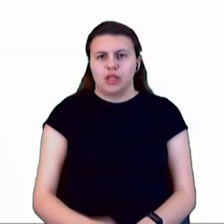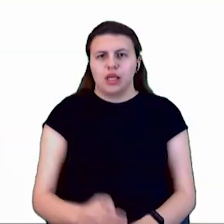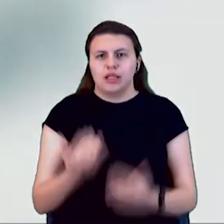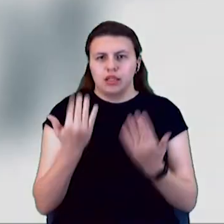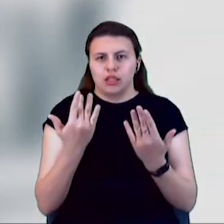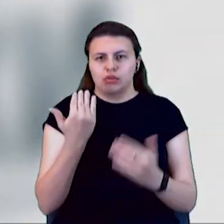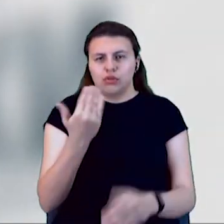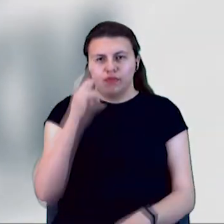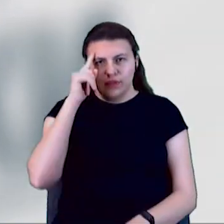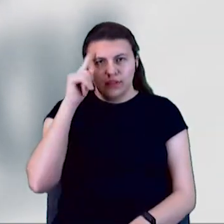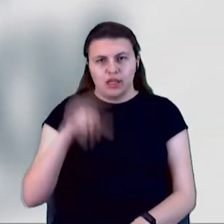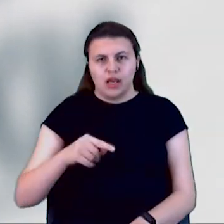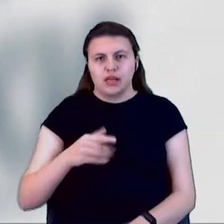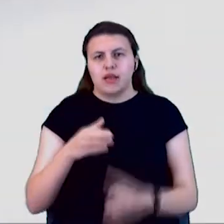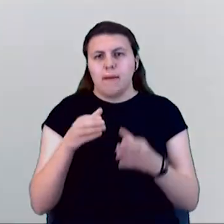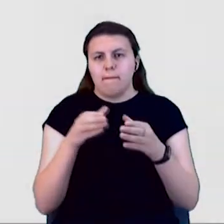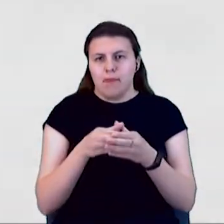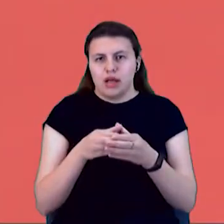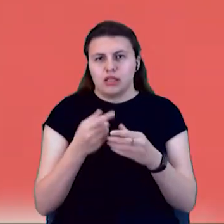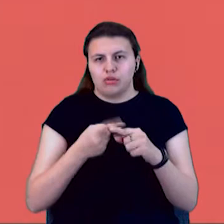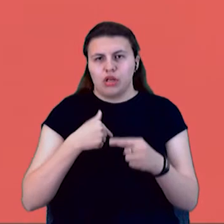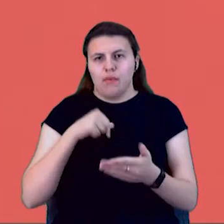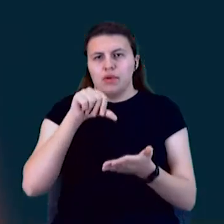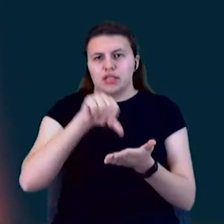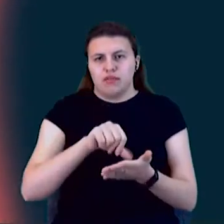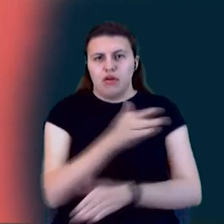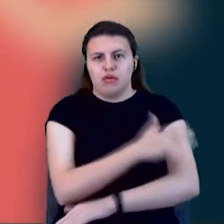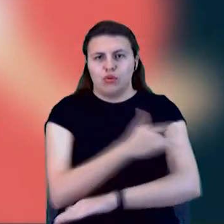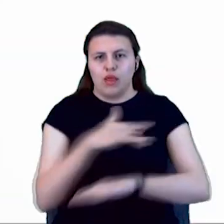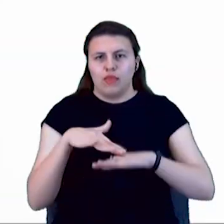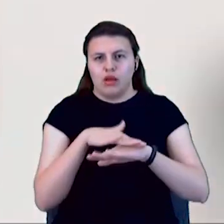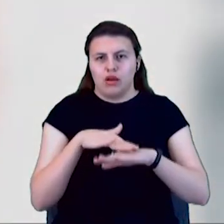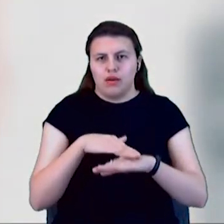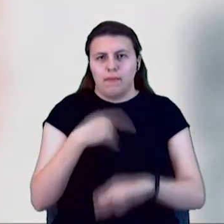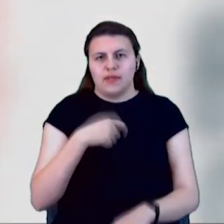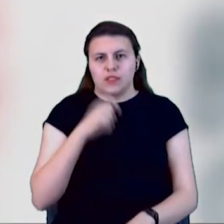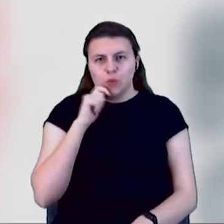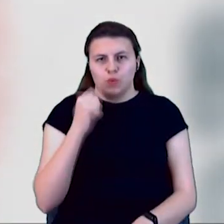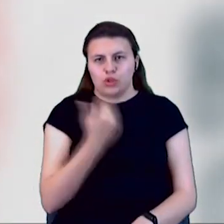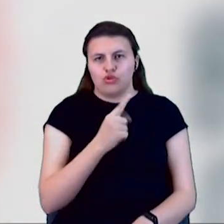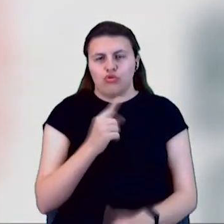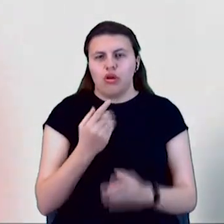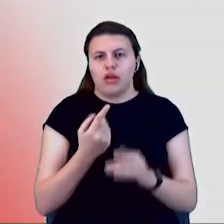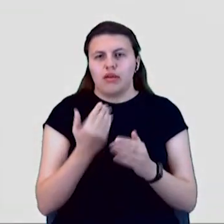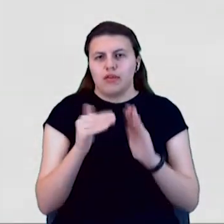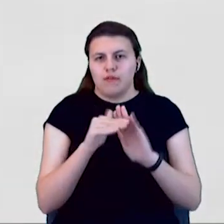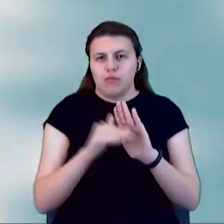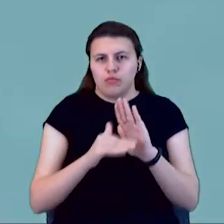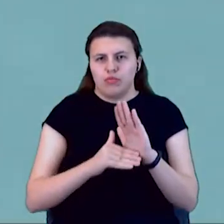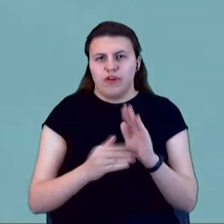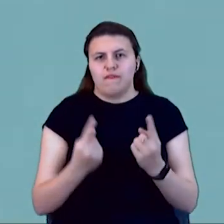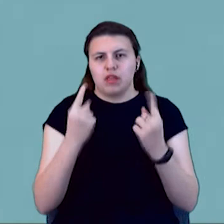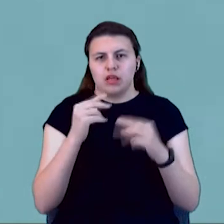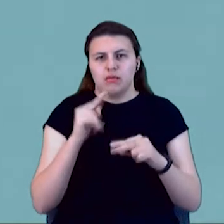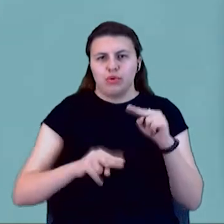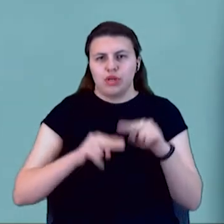партия, яку я представляю, «Слуга народу» – це партия президента України. Що касається його програмі, «Велике будівництво» – це